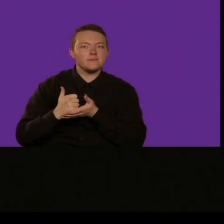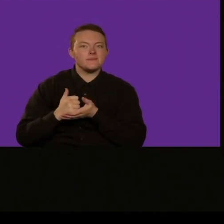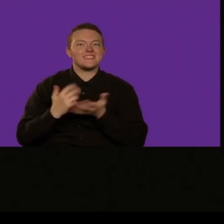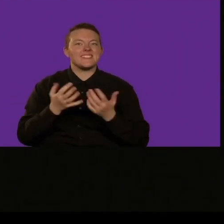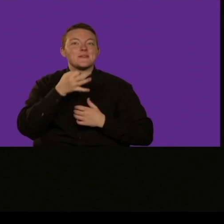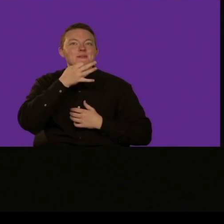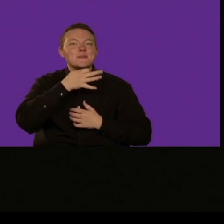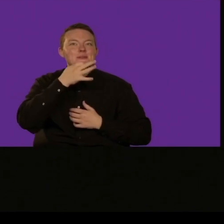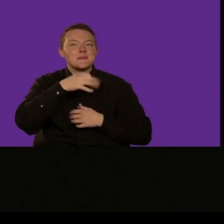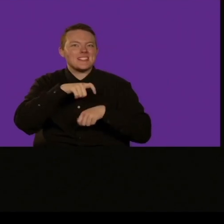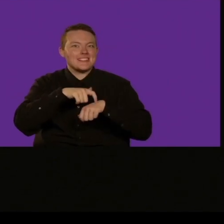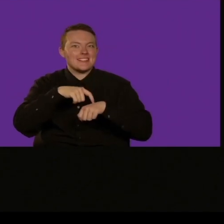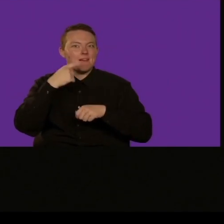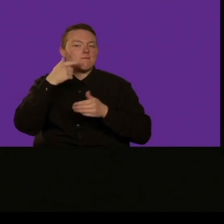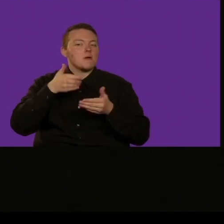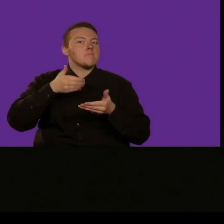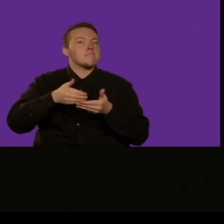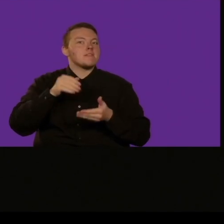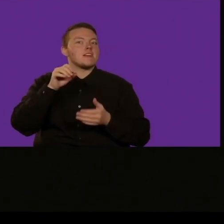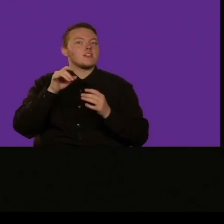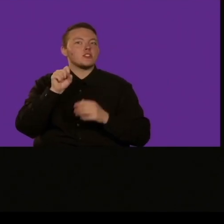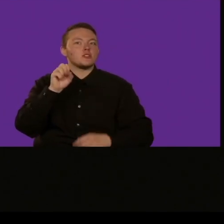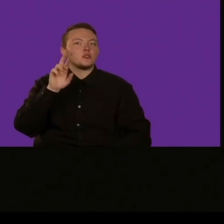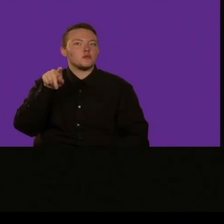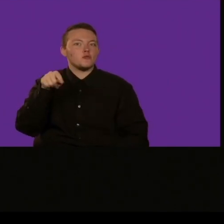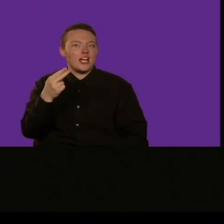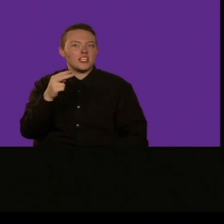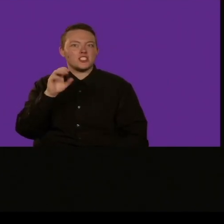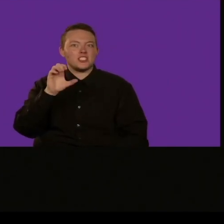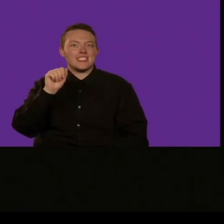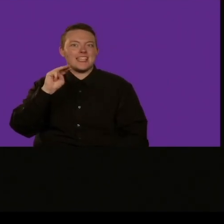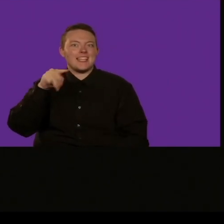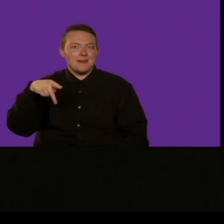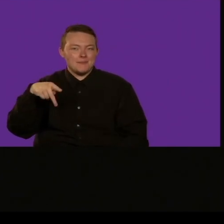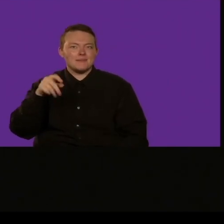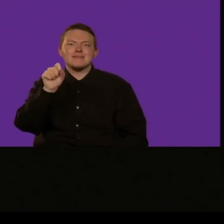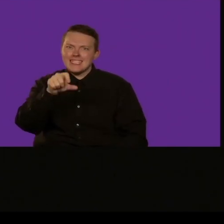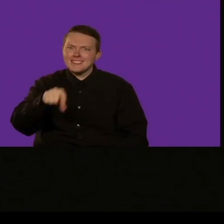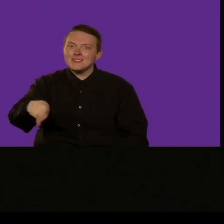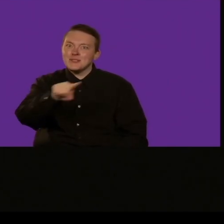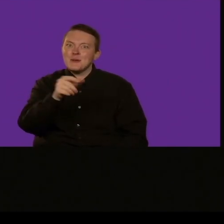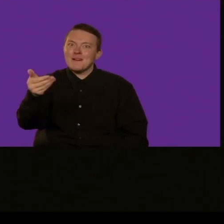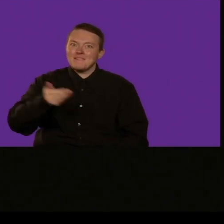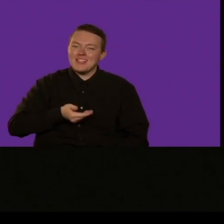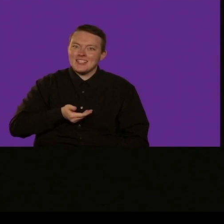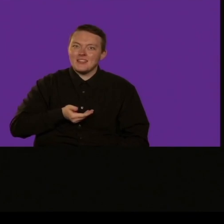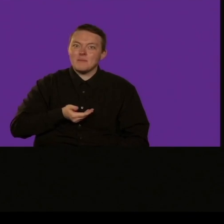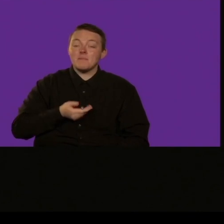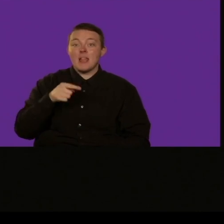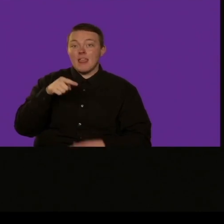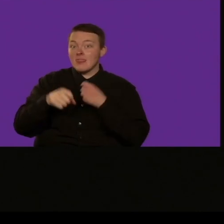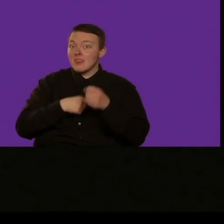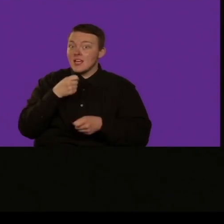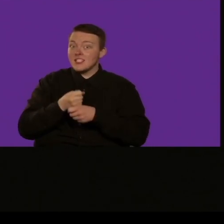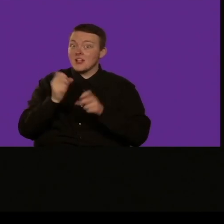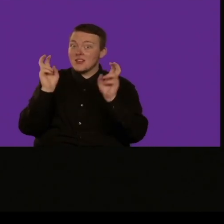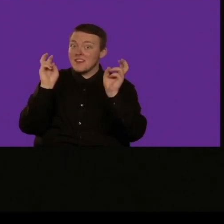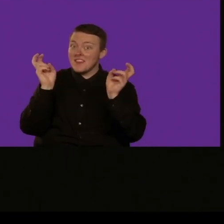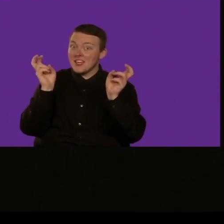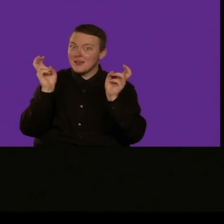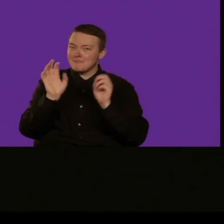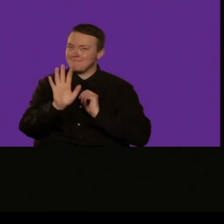possiamo iniziare anche con lo scratch camp in agosto ricordate dove avremo diverse attività